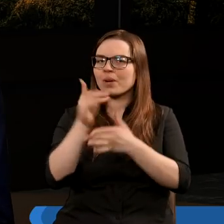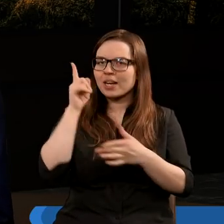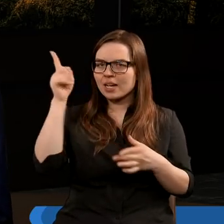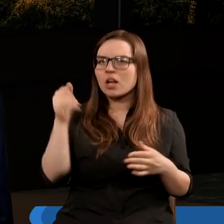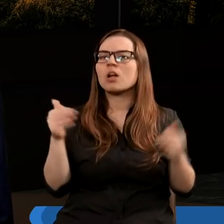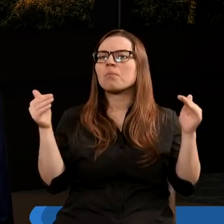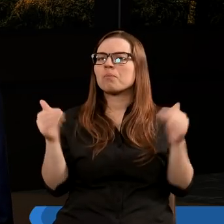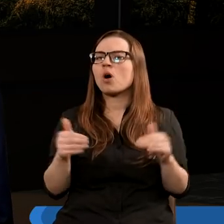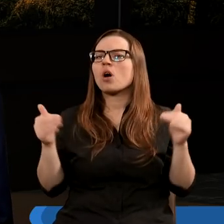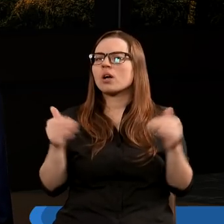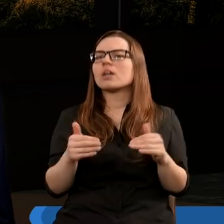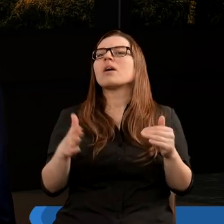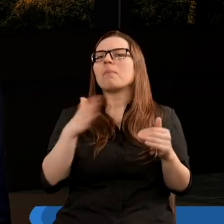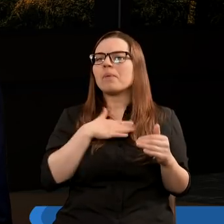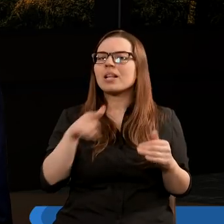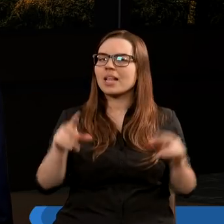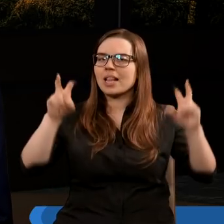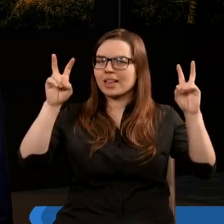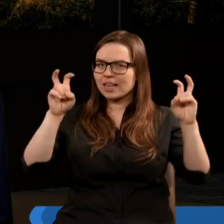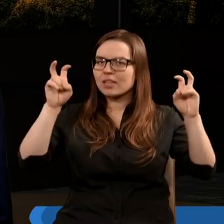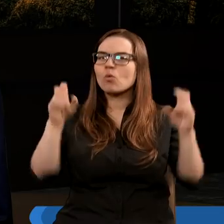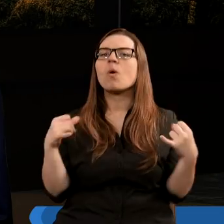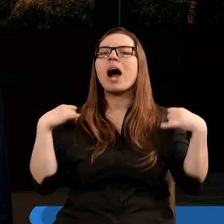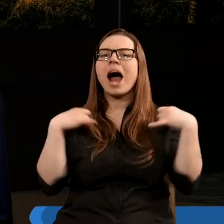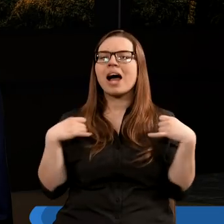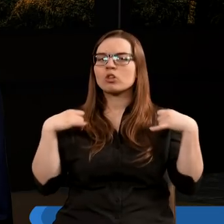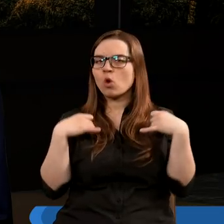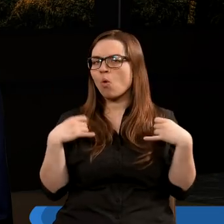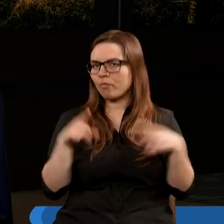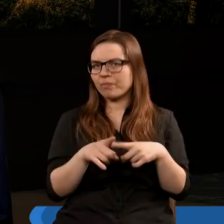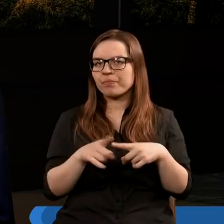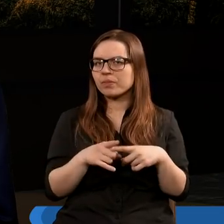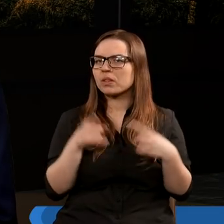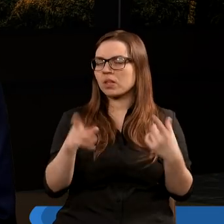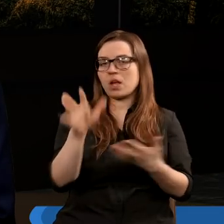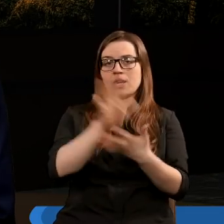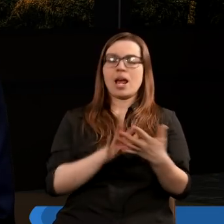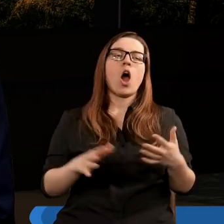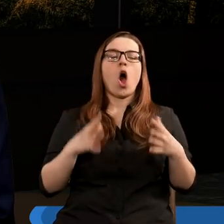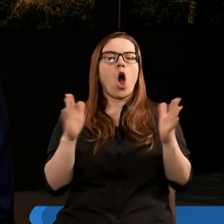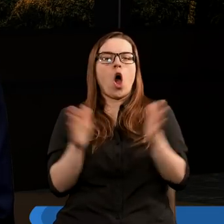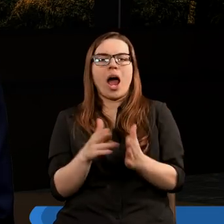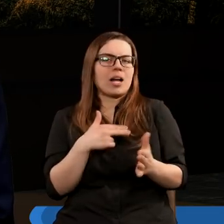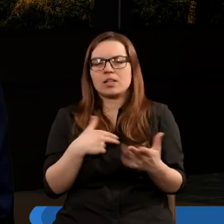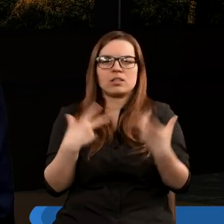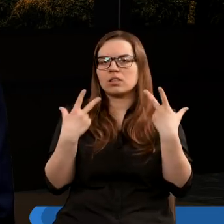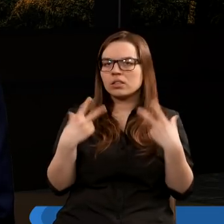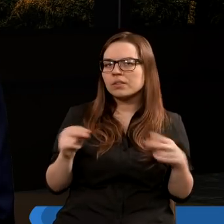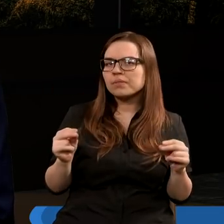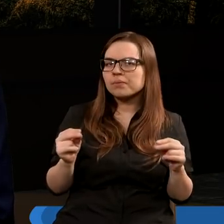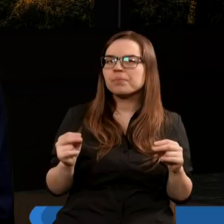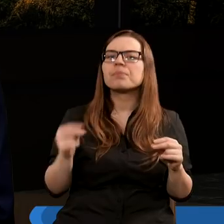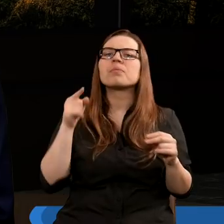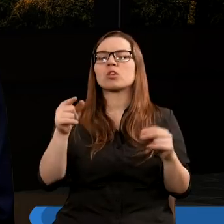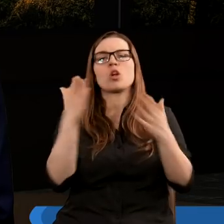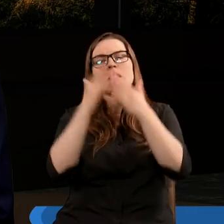przez Niego, może mieć ten tytuł anioła. Także ten tekst wcale nie ogranicza nam tej